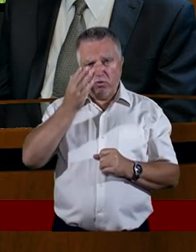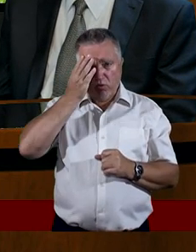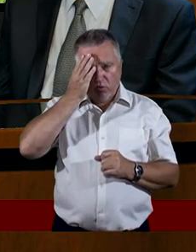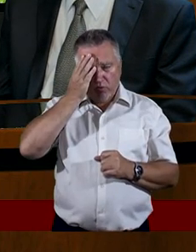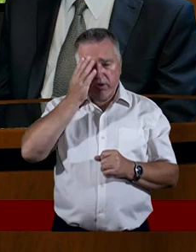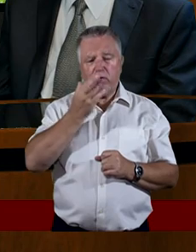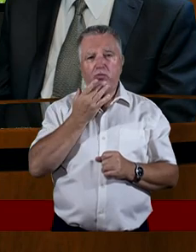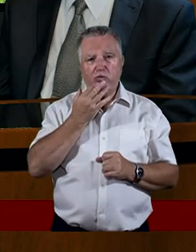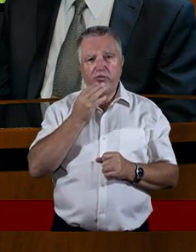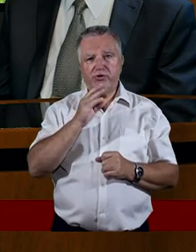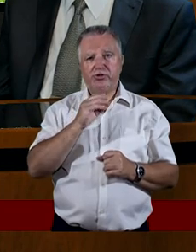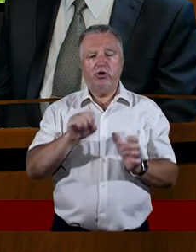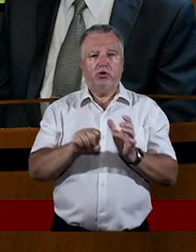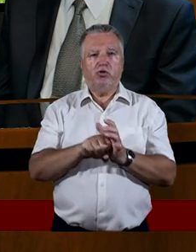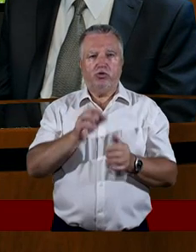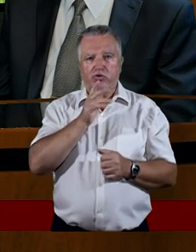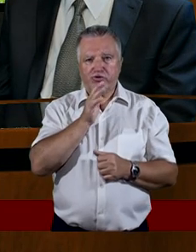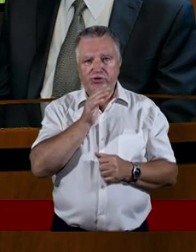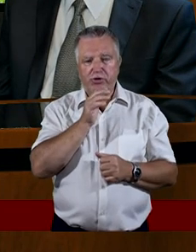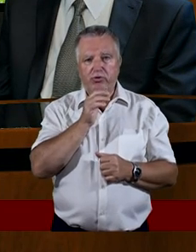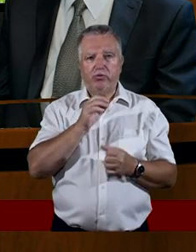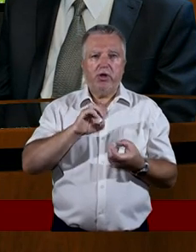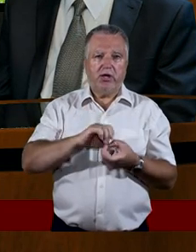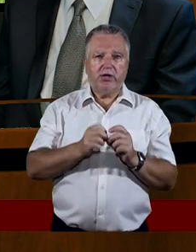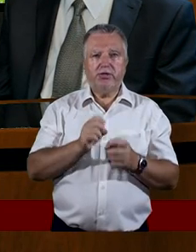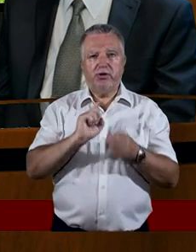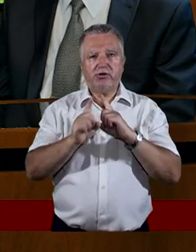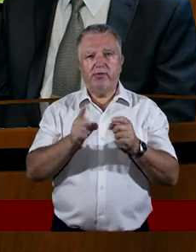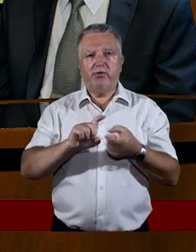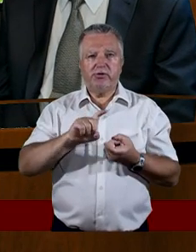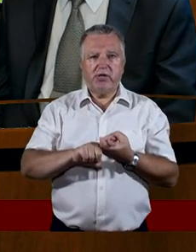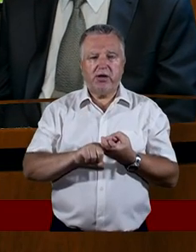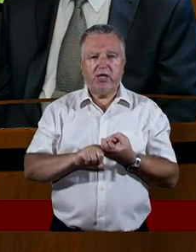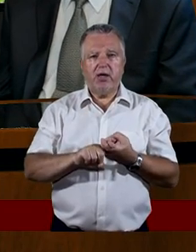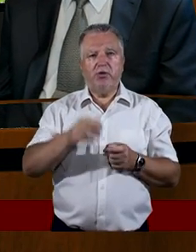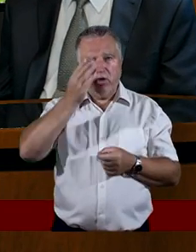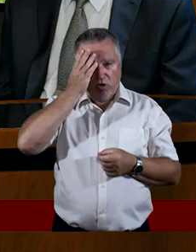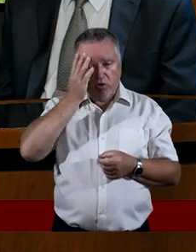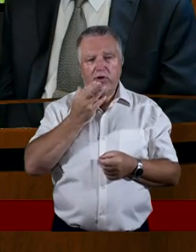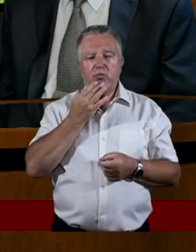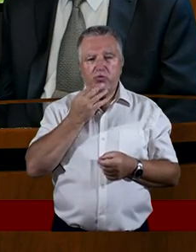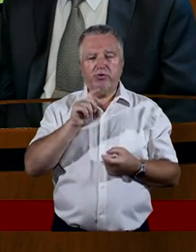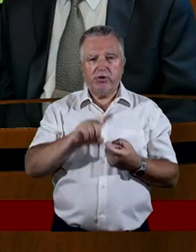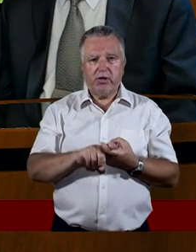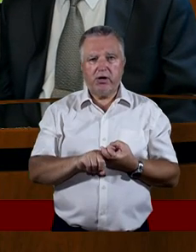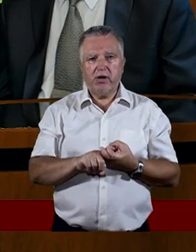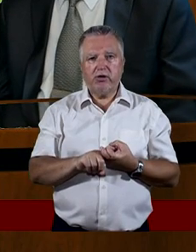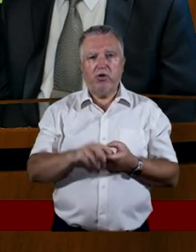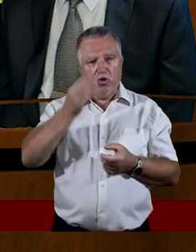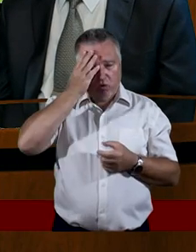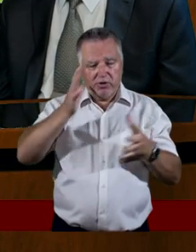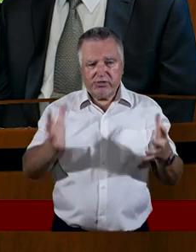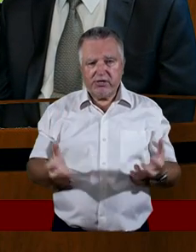mówiłem tak, jak no do Żydów, tak, z Grekami, czyli umieć po prostu znaleźć się w tej